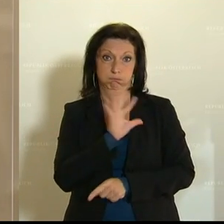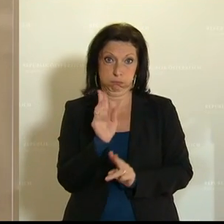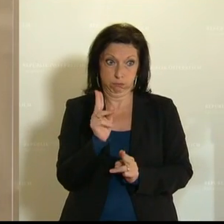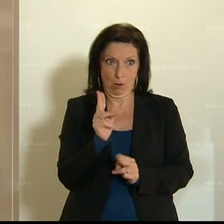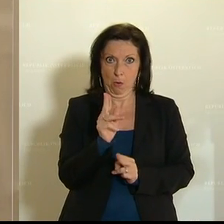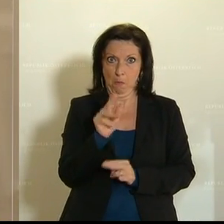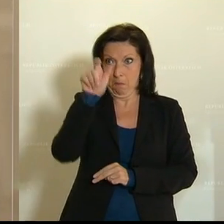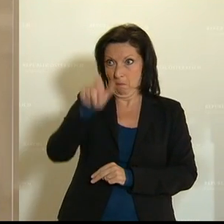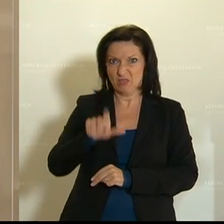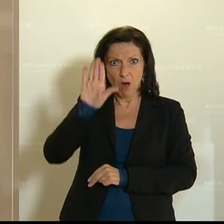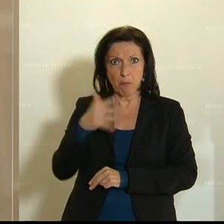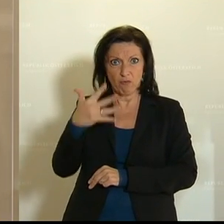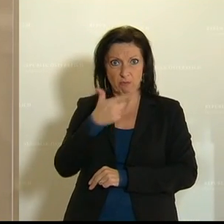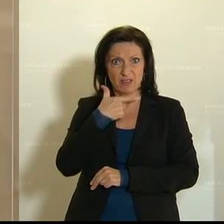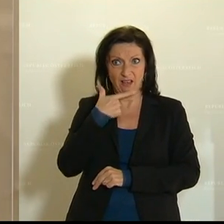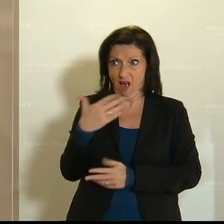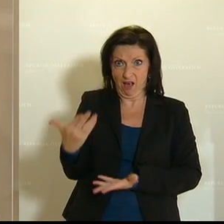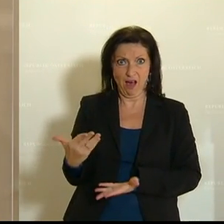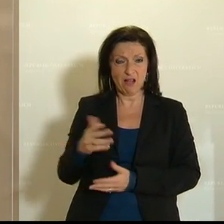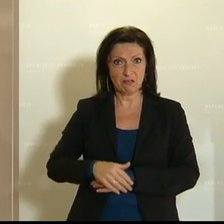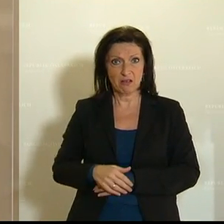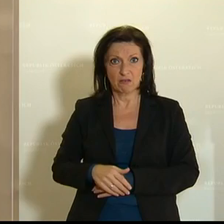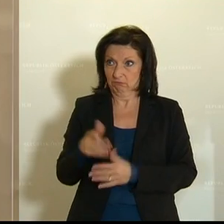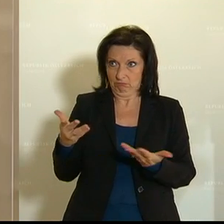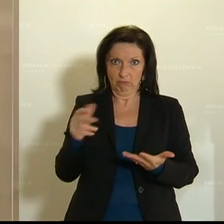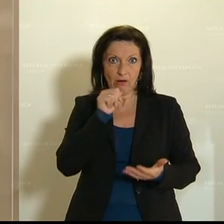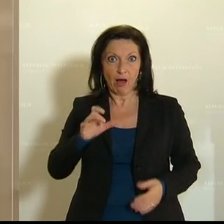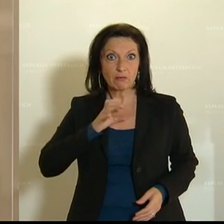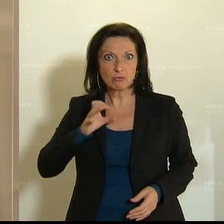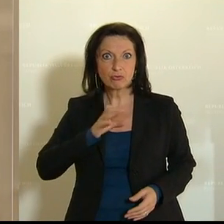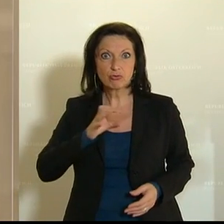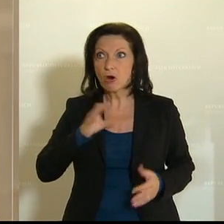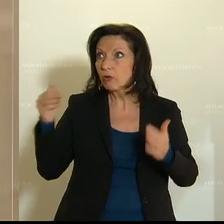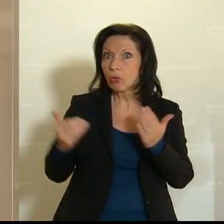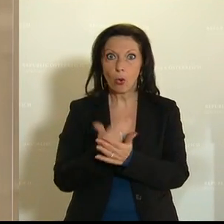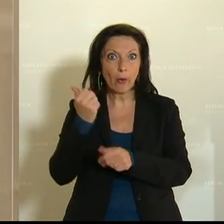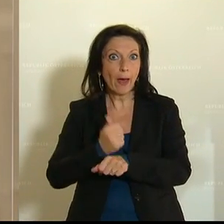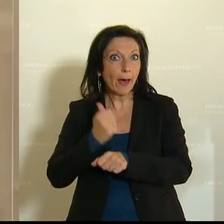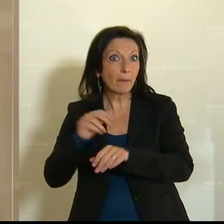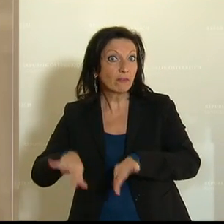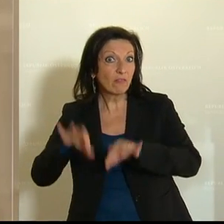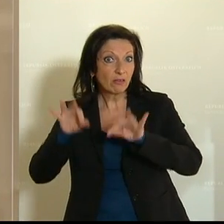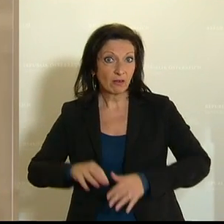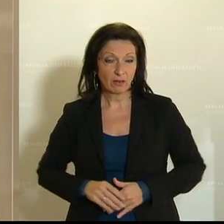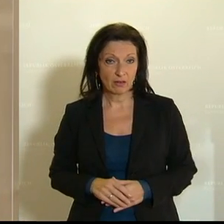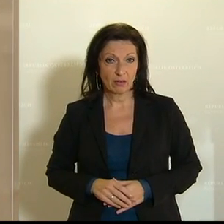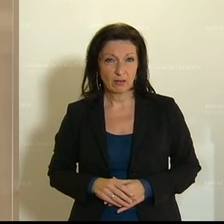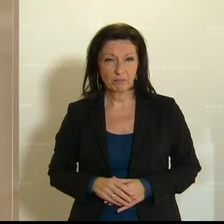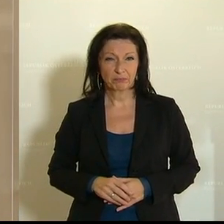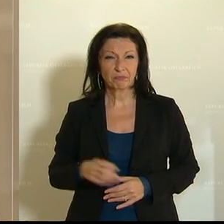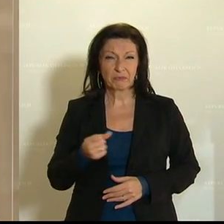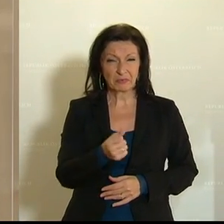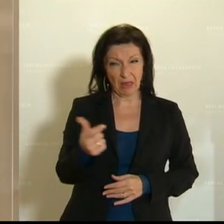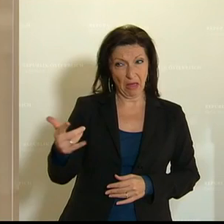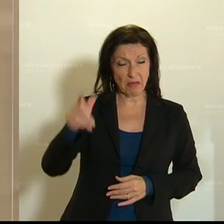Menschen ab 50 sind, die in dieser Zeit praktisch chancenlos sind, einen neuen Job zu finden. Und ich habe einige